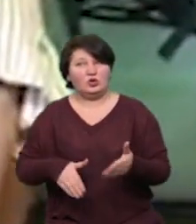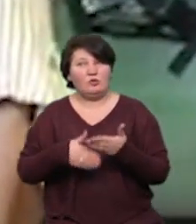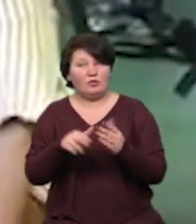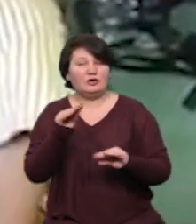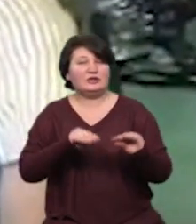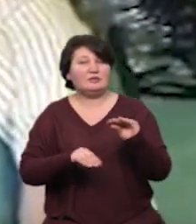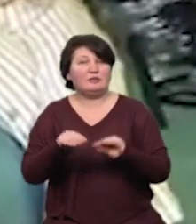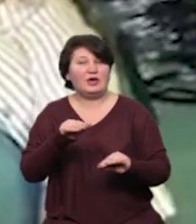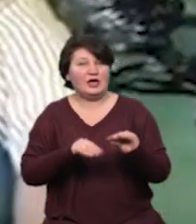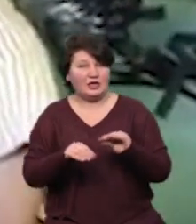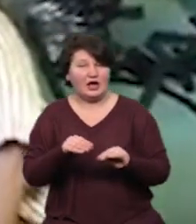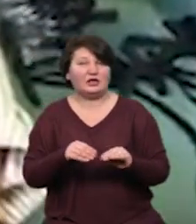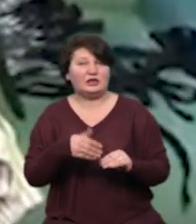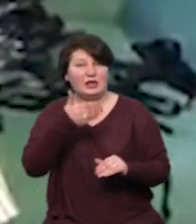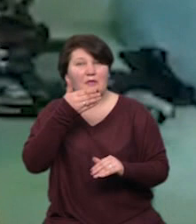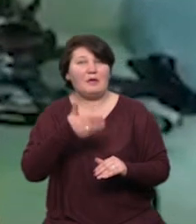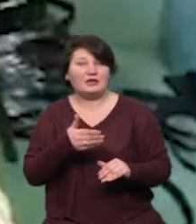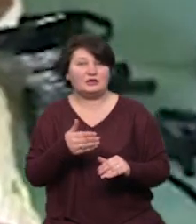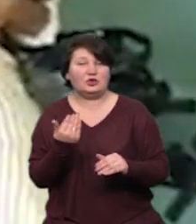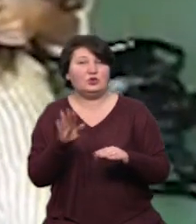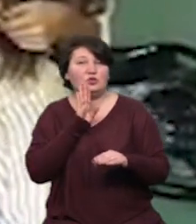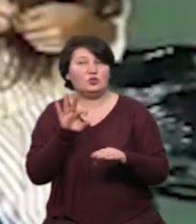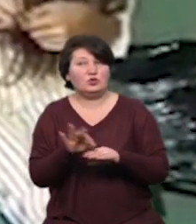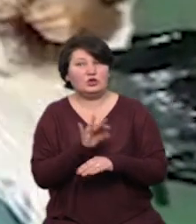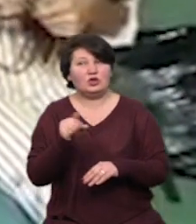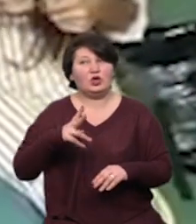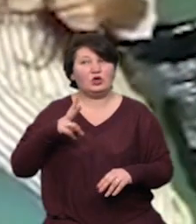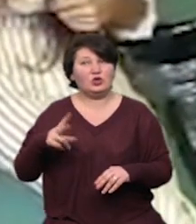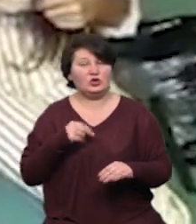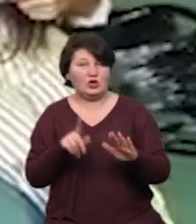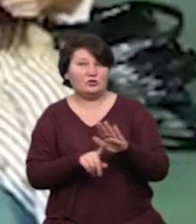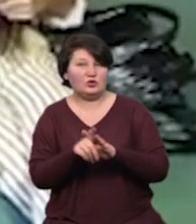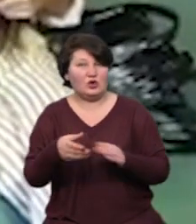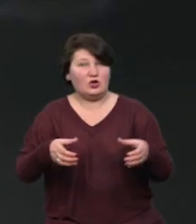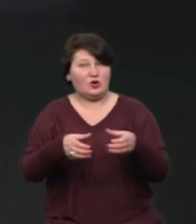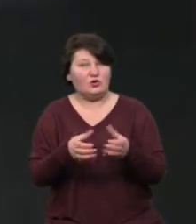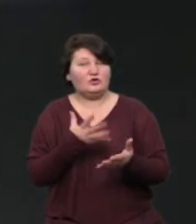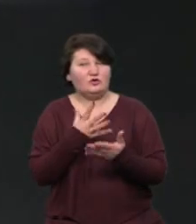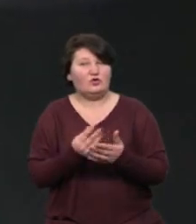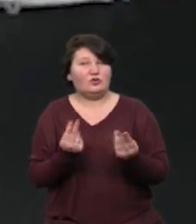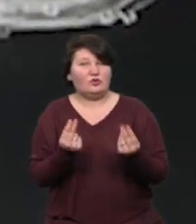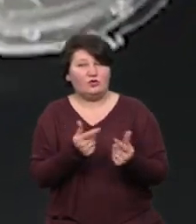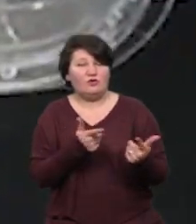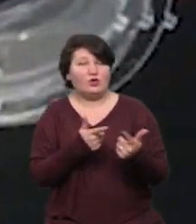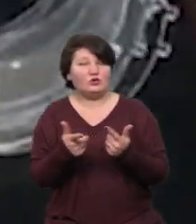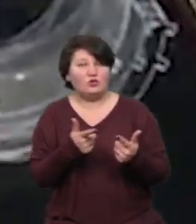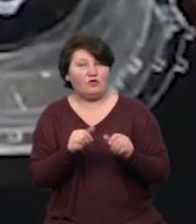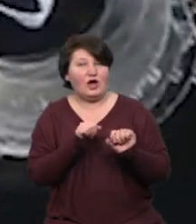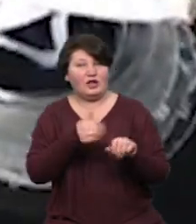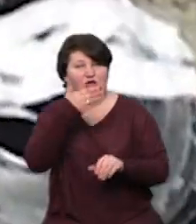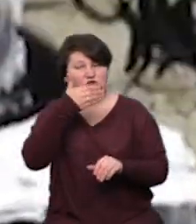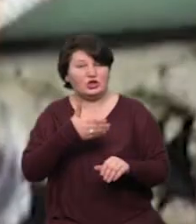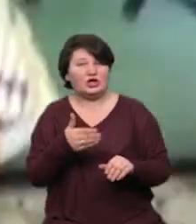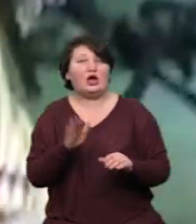засоби індивідуального захисту його дружина та донька. Спочатку команда власним коштам виготовляла щитки, а потім почали